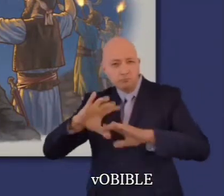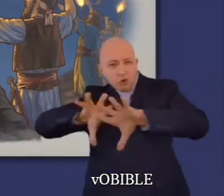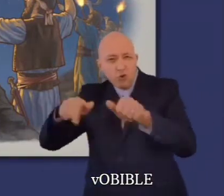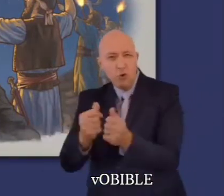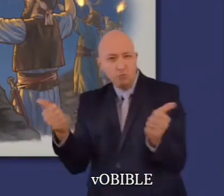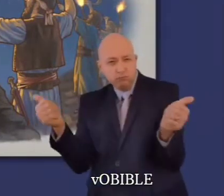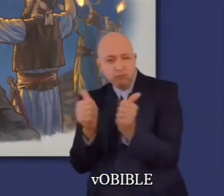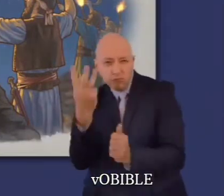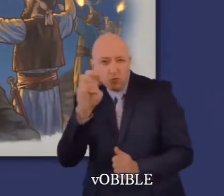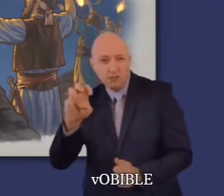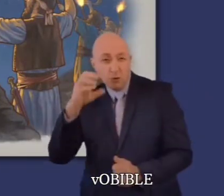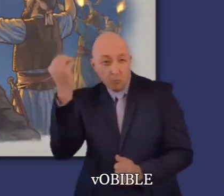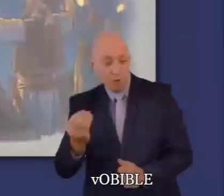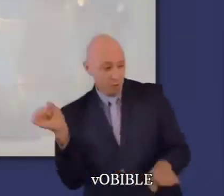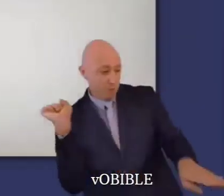'oppression madianite.